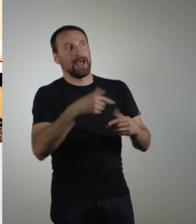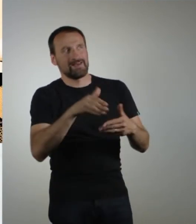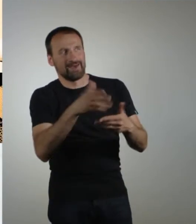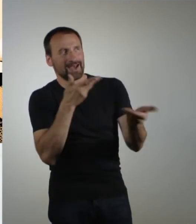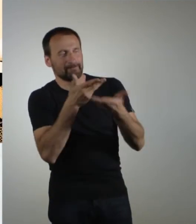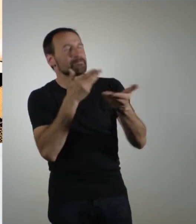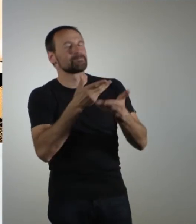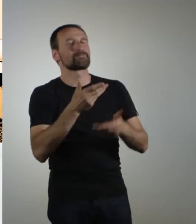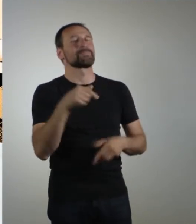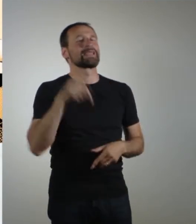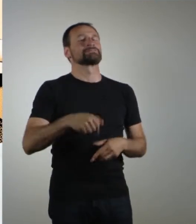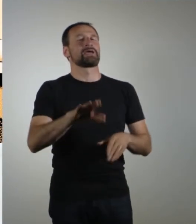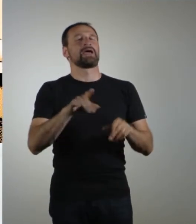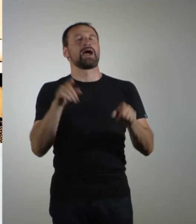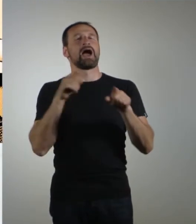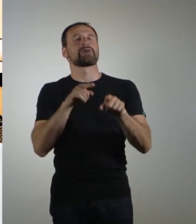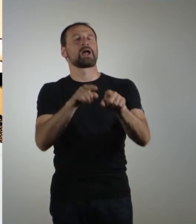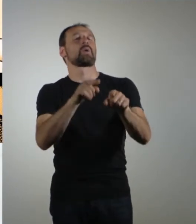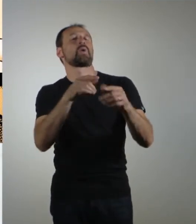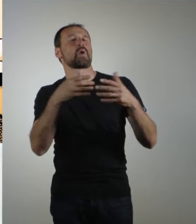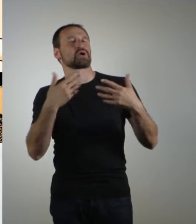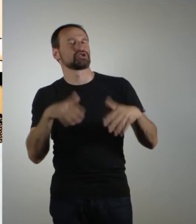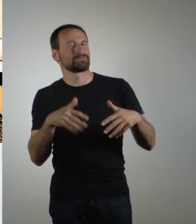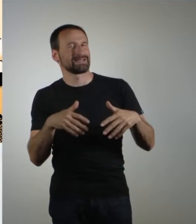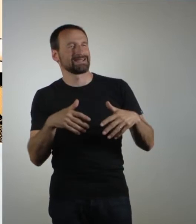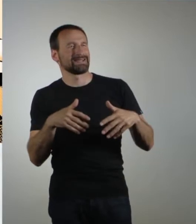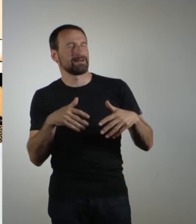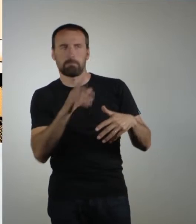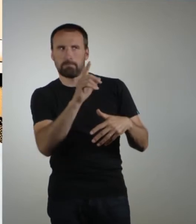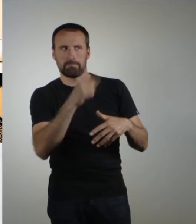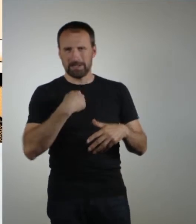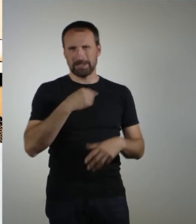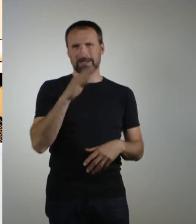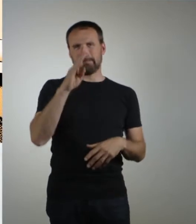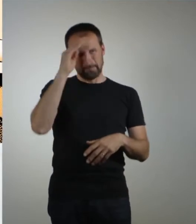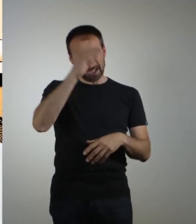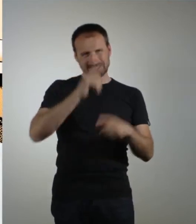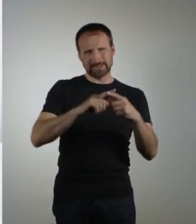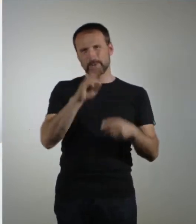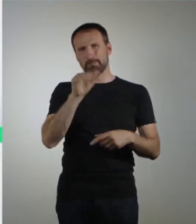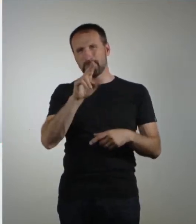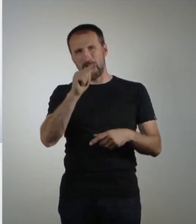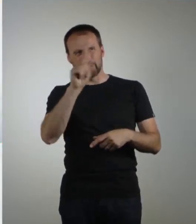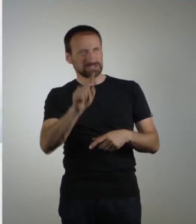Basti in Bautz sagte, sie sollten mehr Sport treiben, hatte ich mir das irgendwie ein wenig anders vorgestellt.